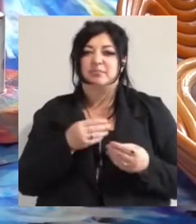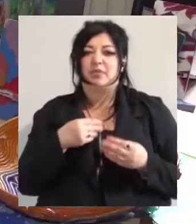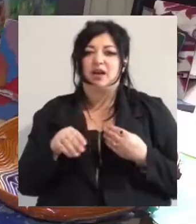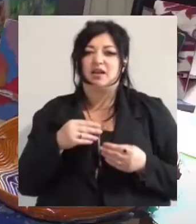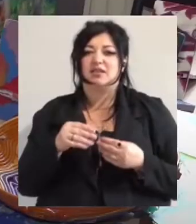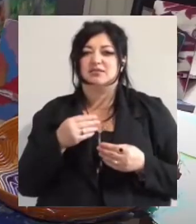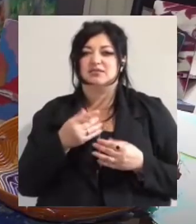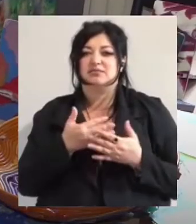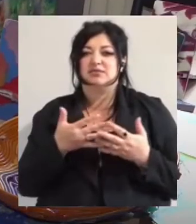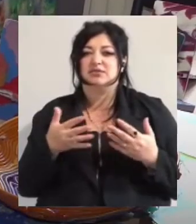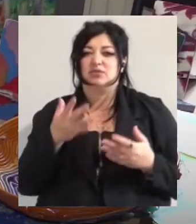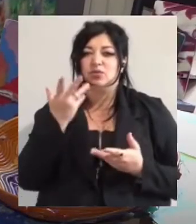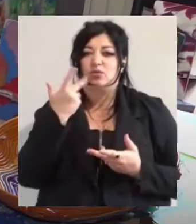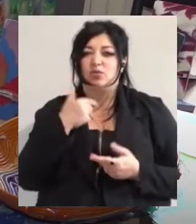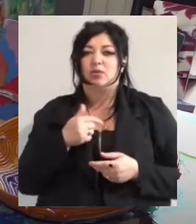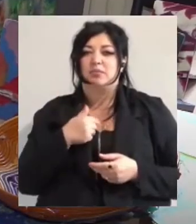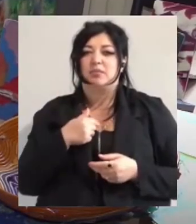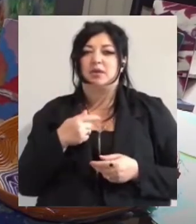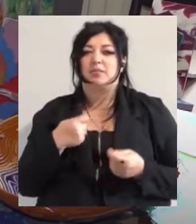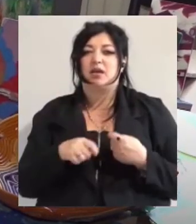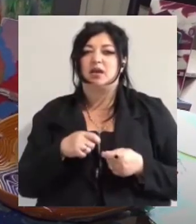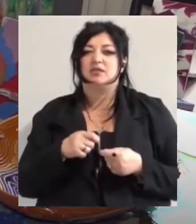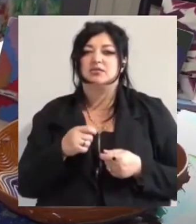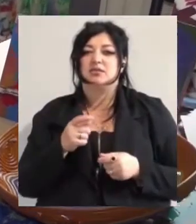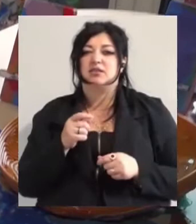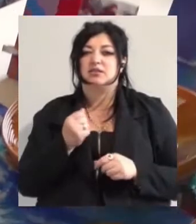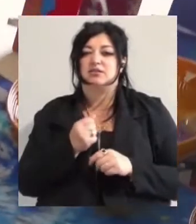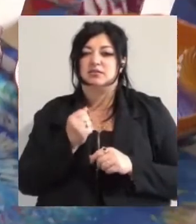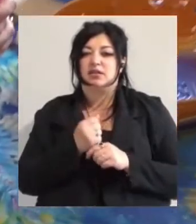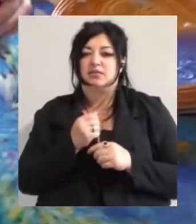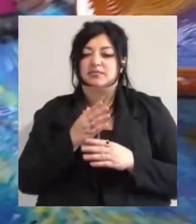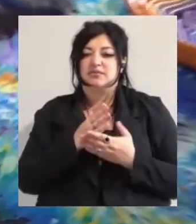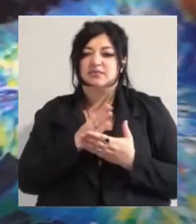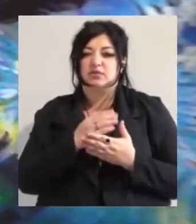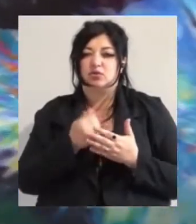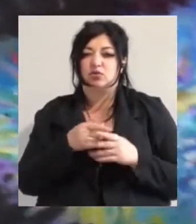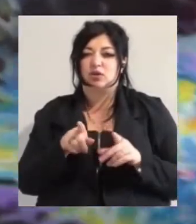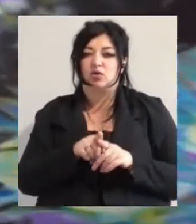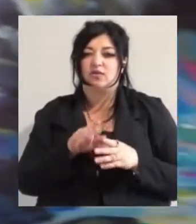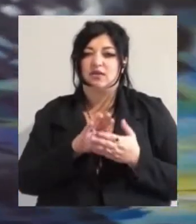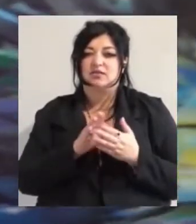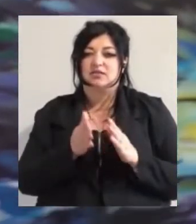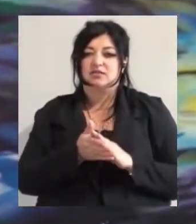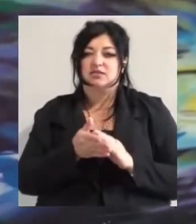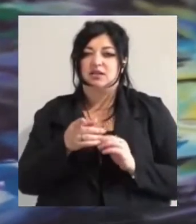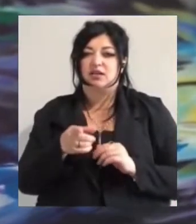кольором. Ми пластик робимо до такого стану. Це, по суті, можна сказати,